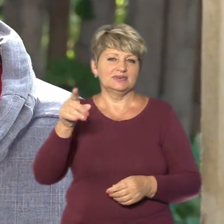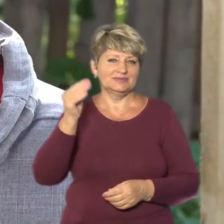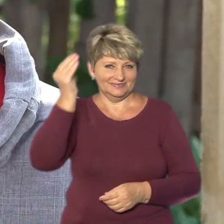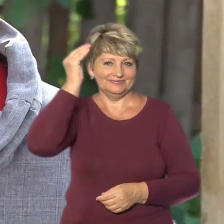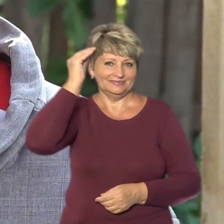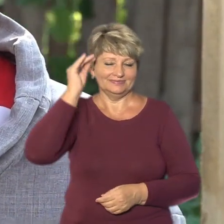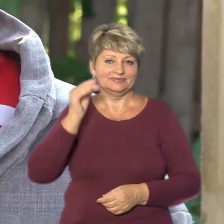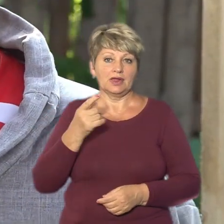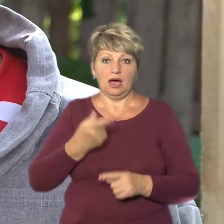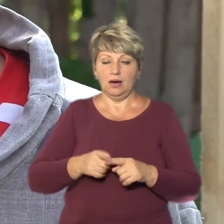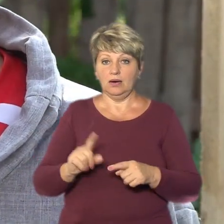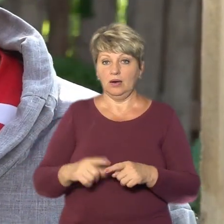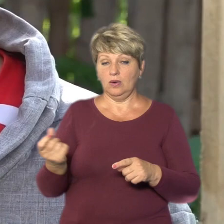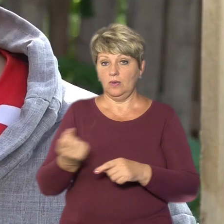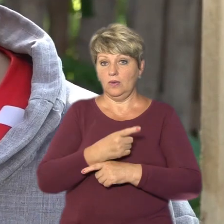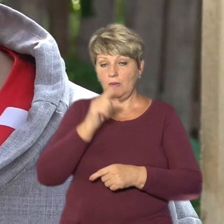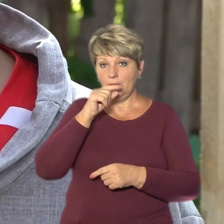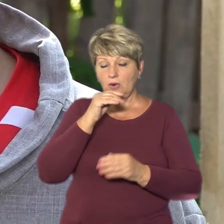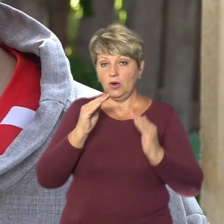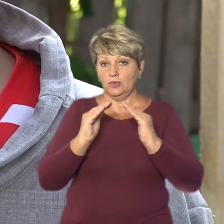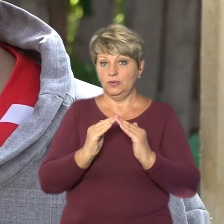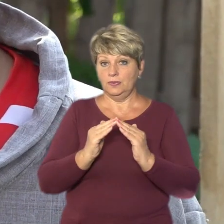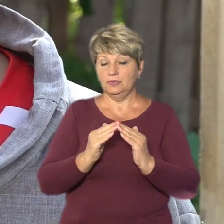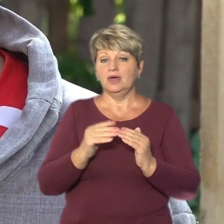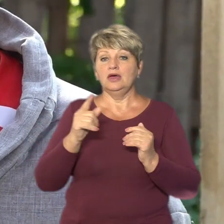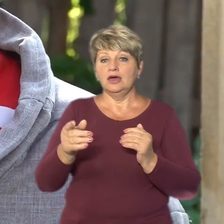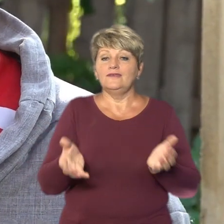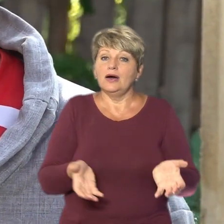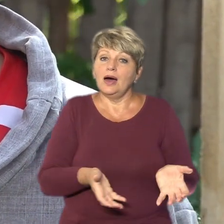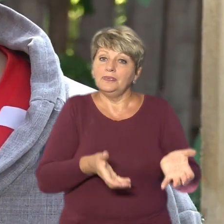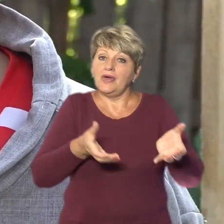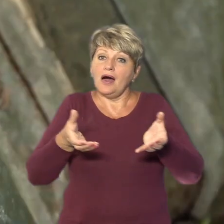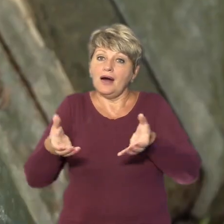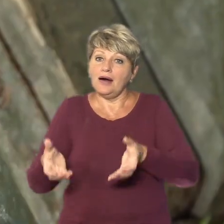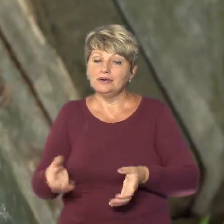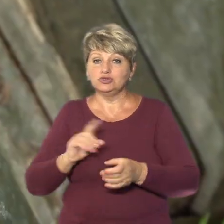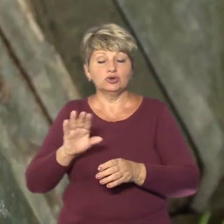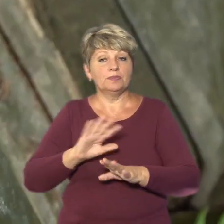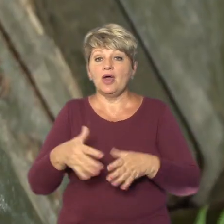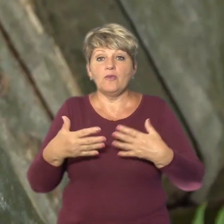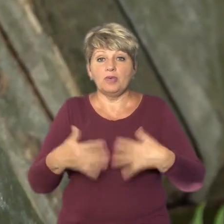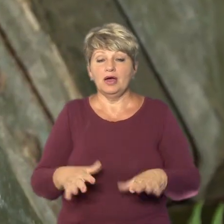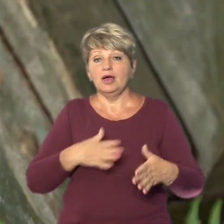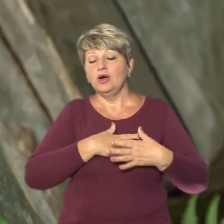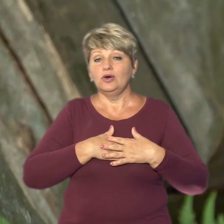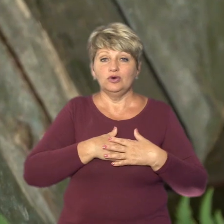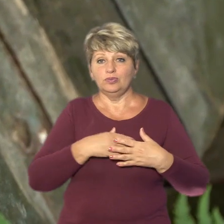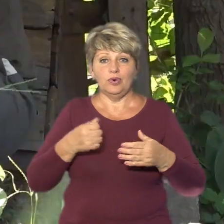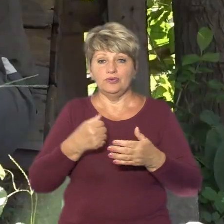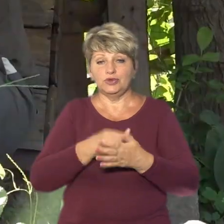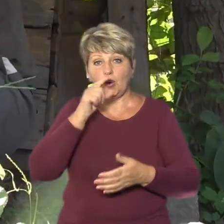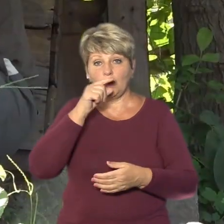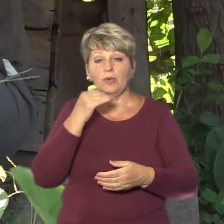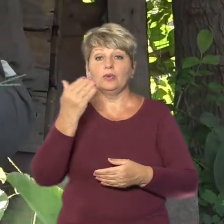А то, оказывається, вулик. Там його так доставали вкратно, щоб він не відпав. Любов до цих комах у них в